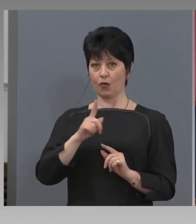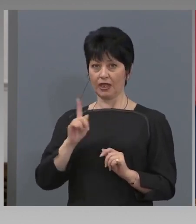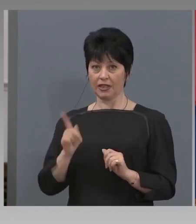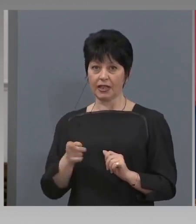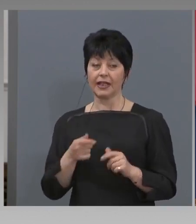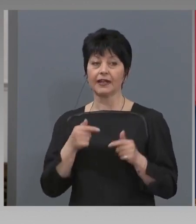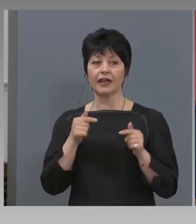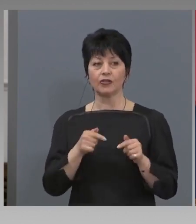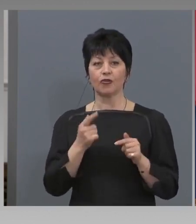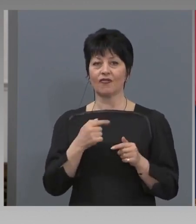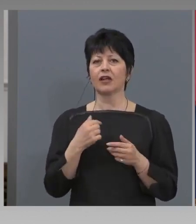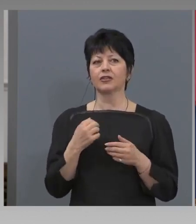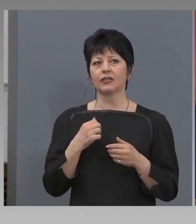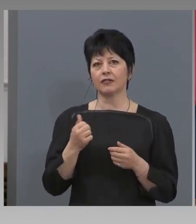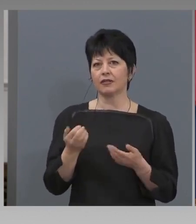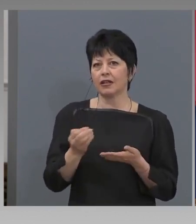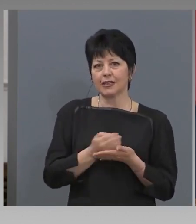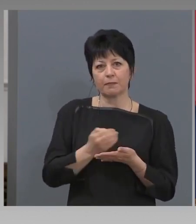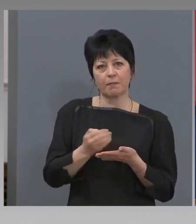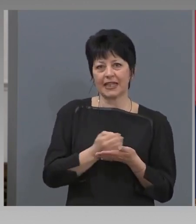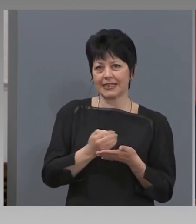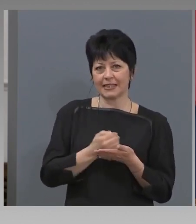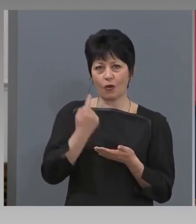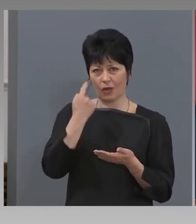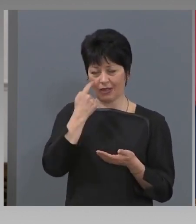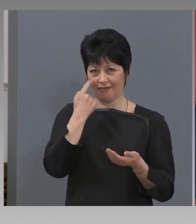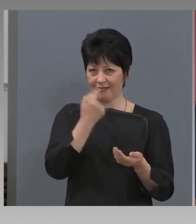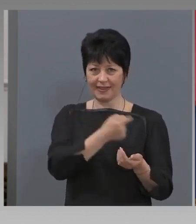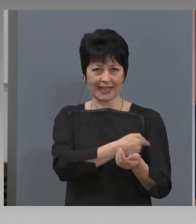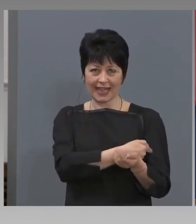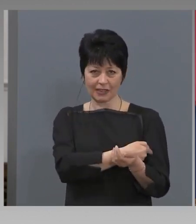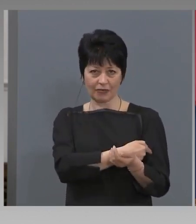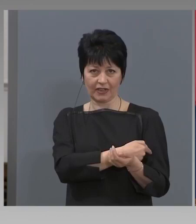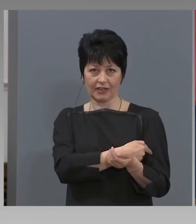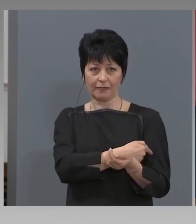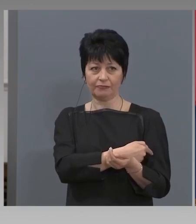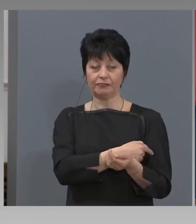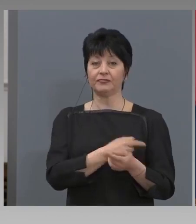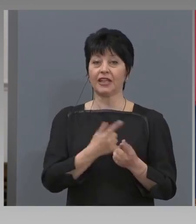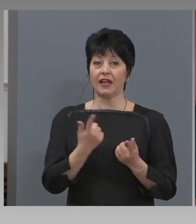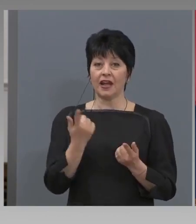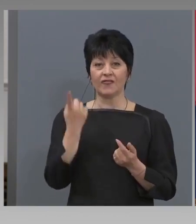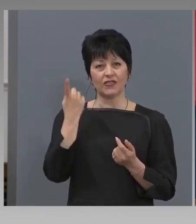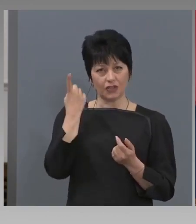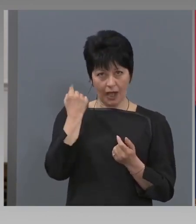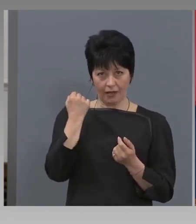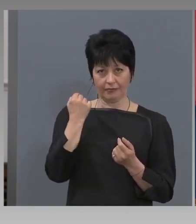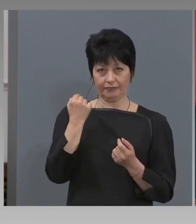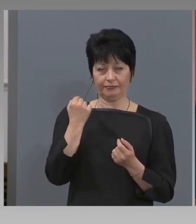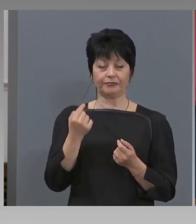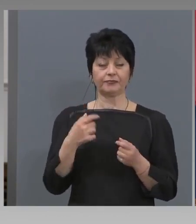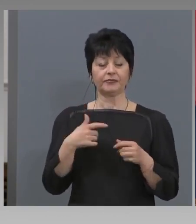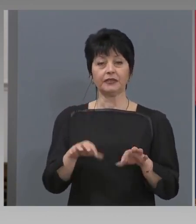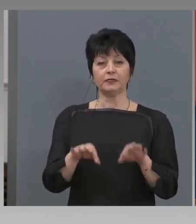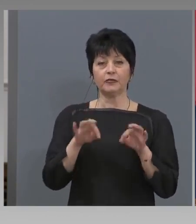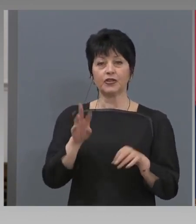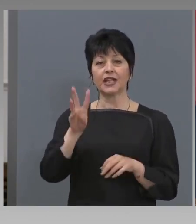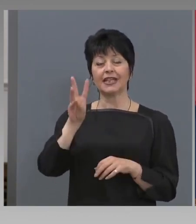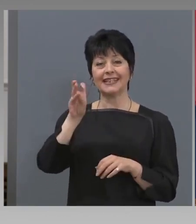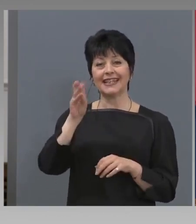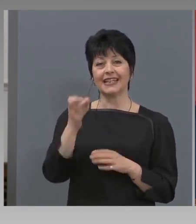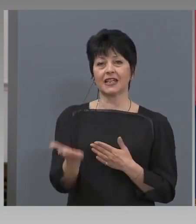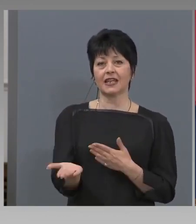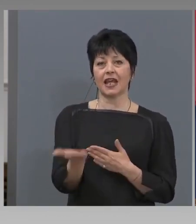изпести много от тестовете. Дори пак казвам, вчера сме поръчали 30 хиляди